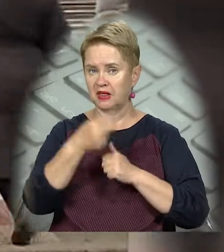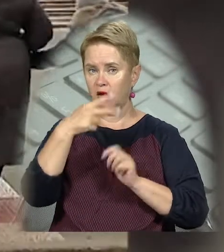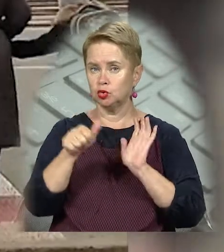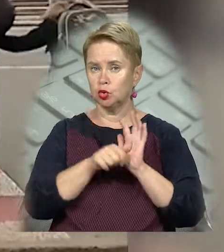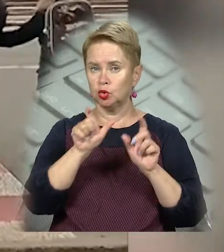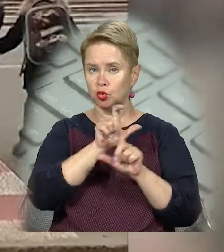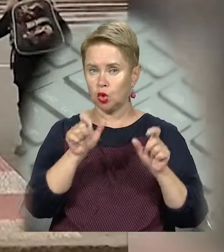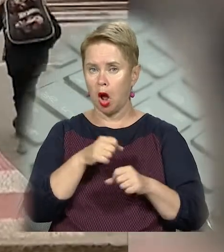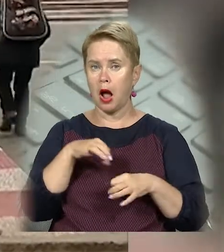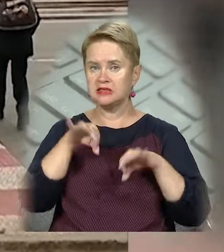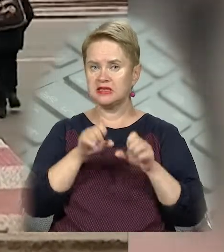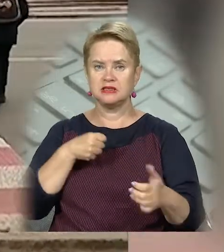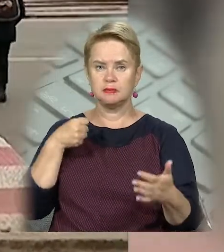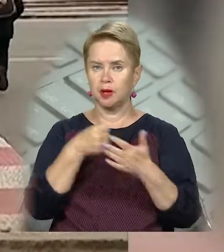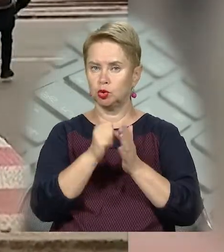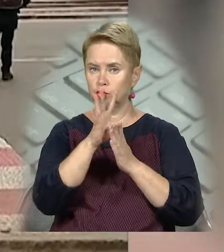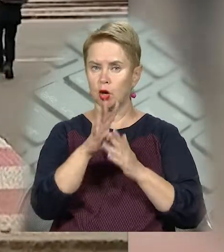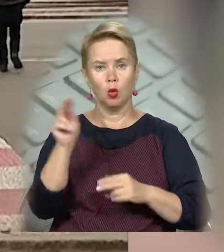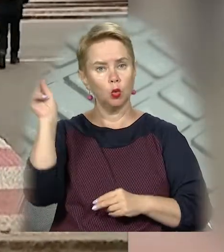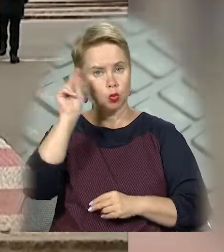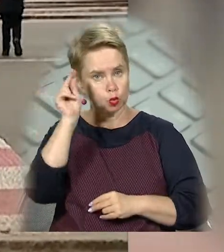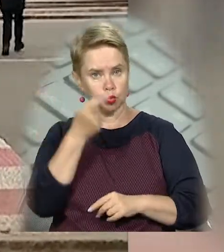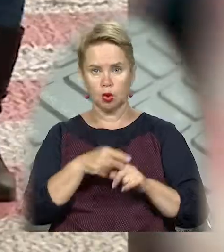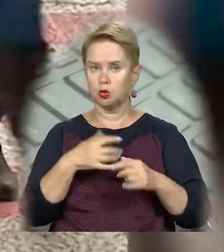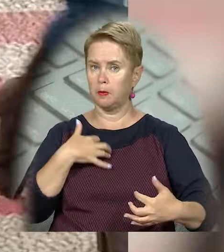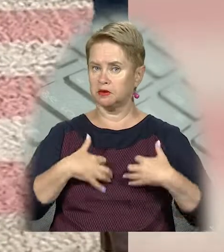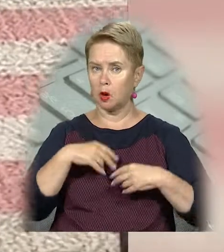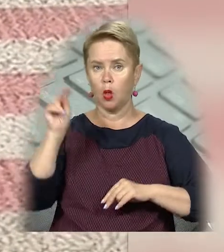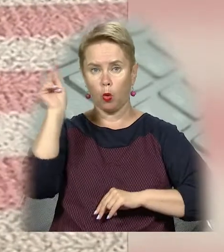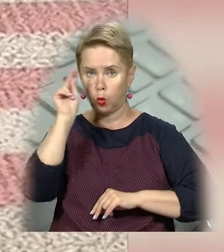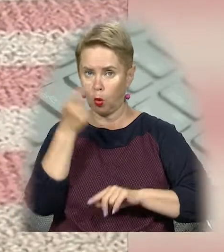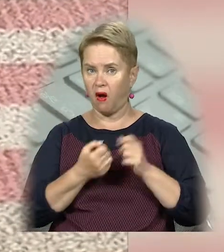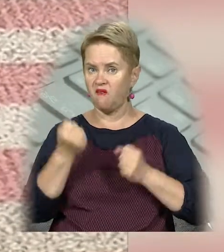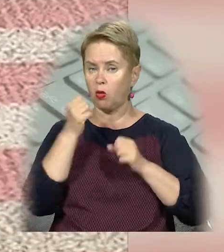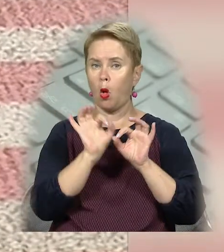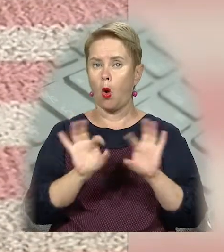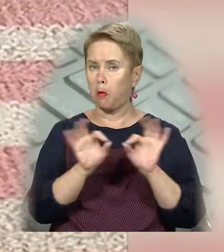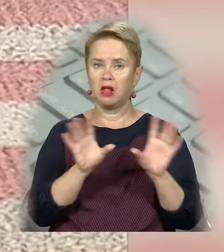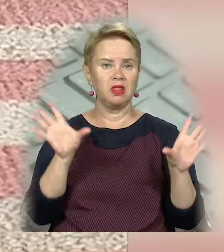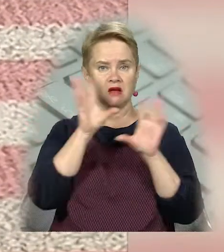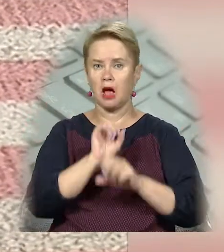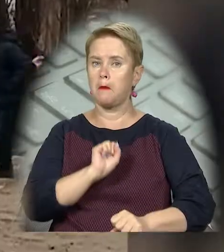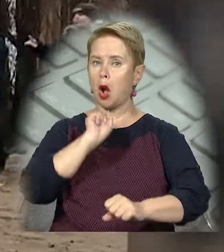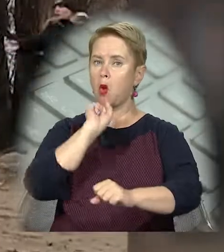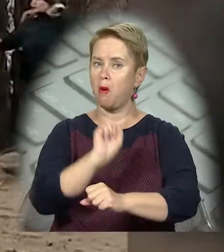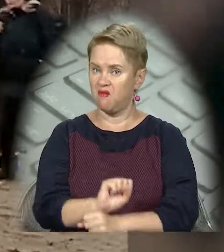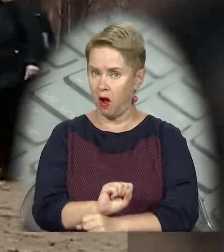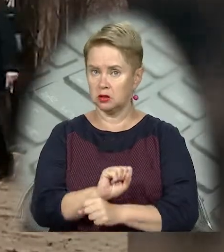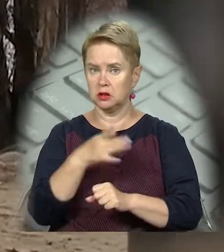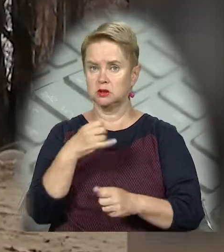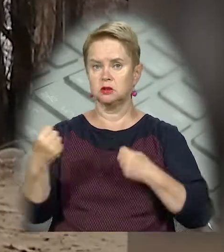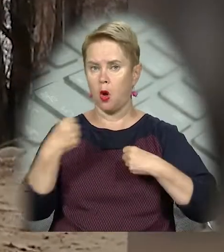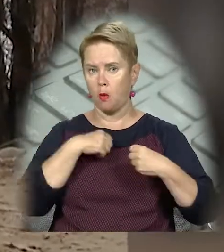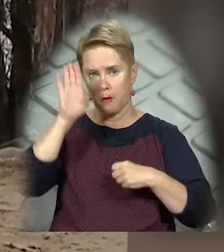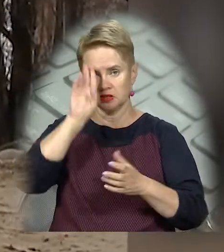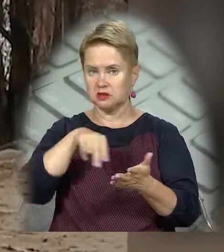26-ї школи газель збила 14-річного учня, який поспішав на уроки. Бодій пояснював, не встиг пригальмувати. Із забоями